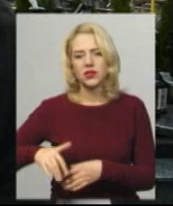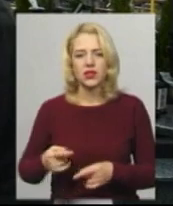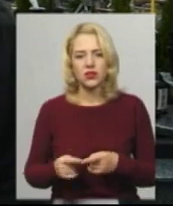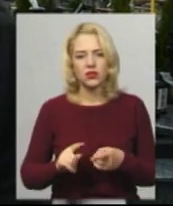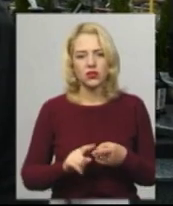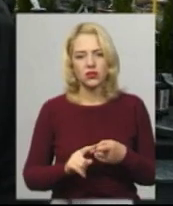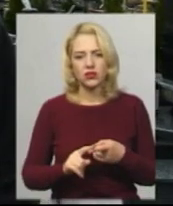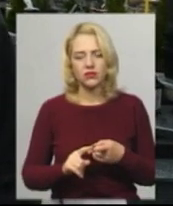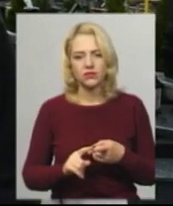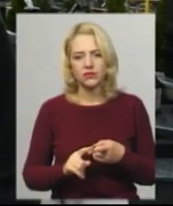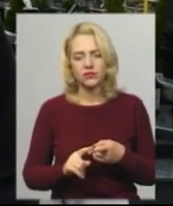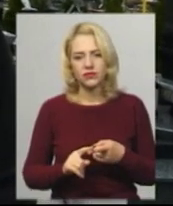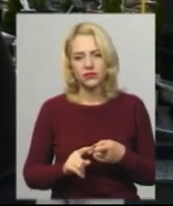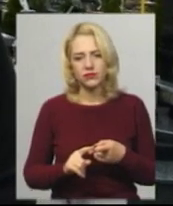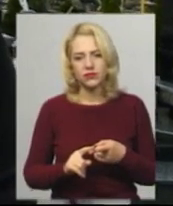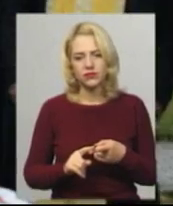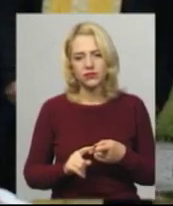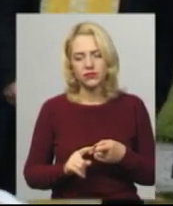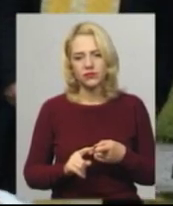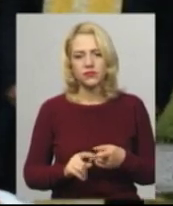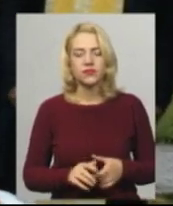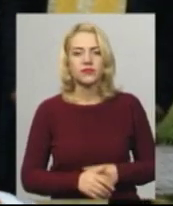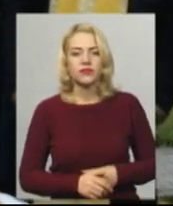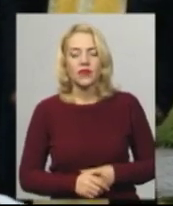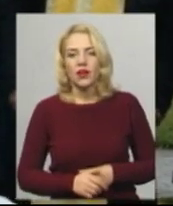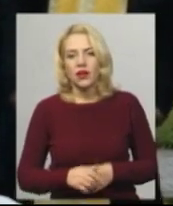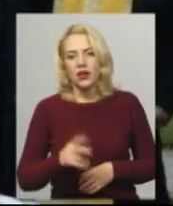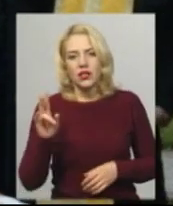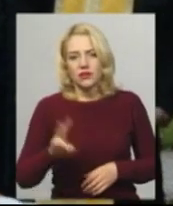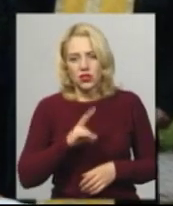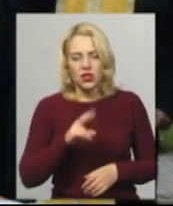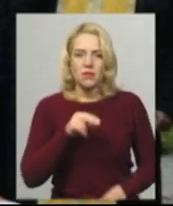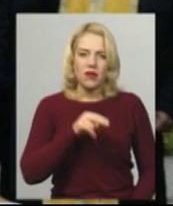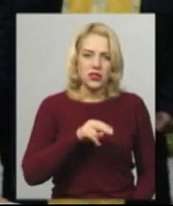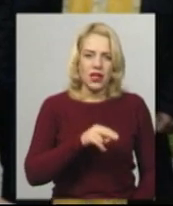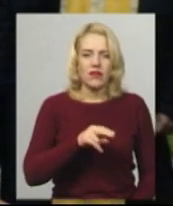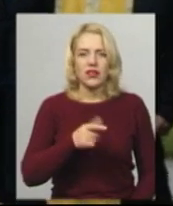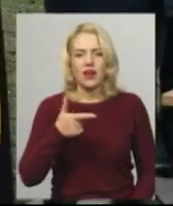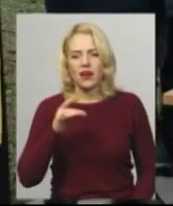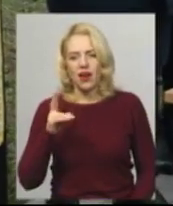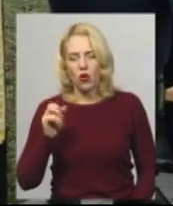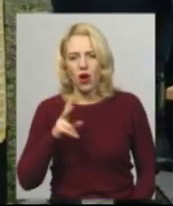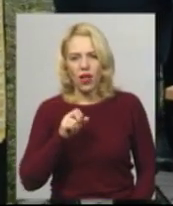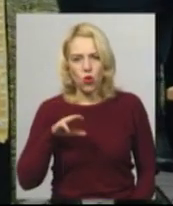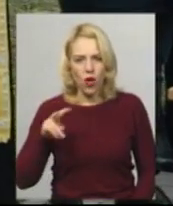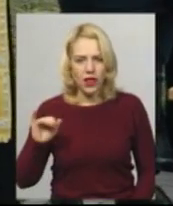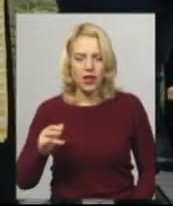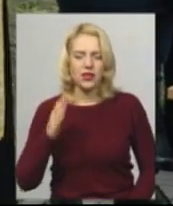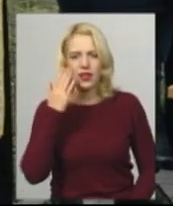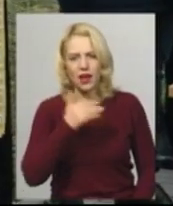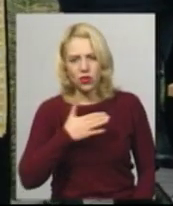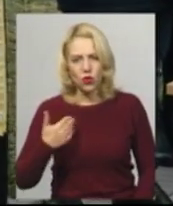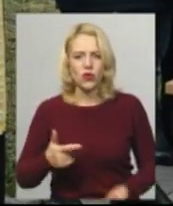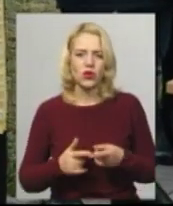зупинилося серце. Священики православної, греко-католицької та римокатолицької християнських церков відслужили